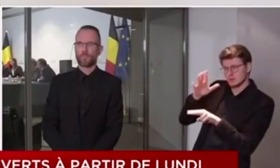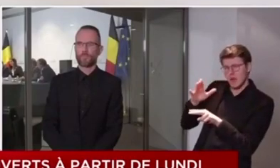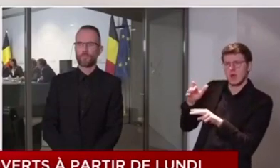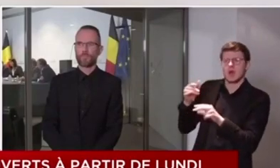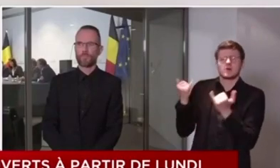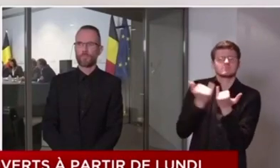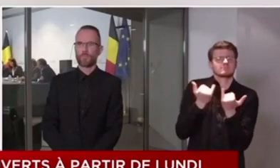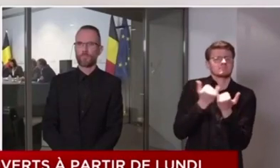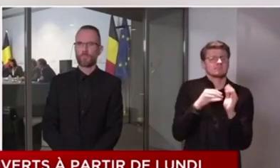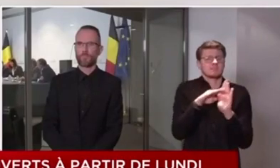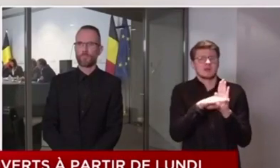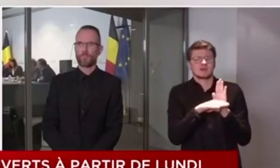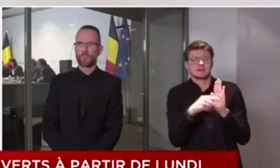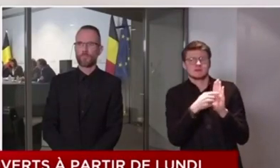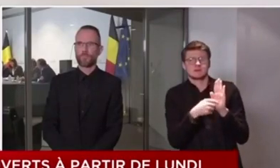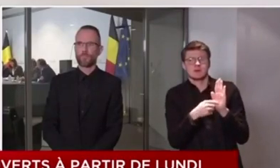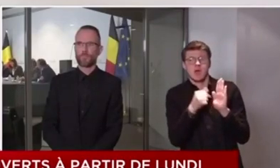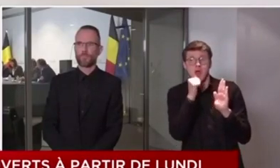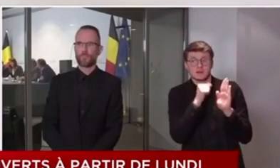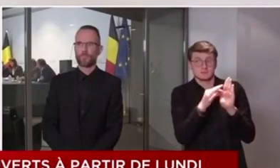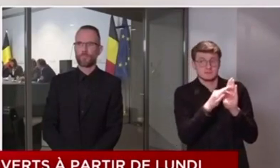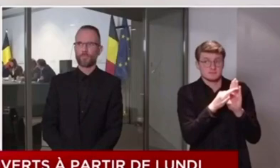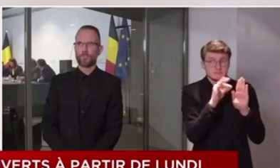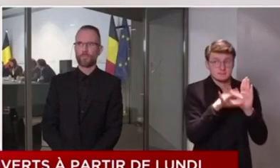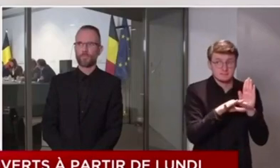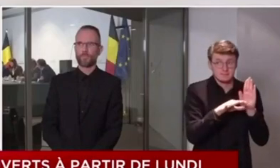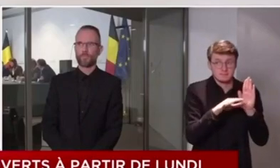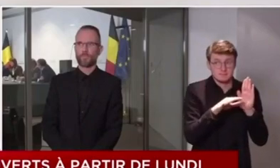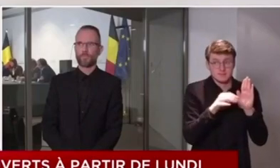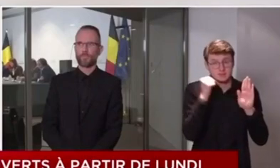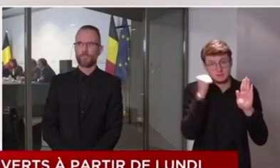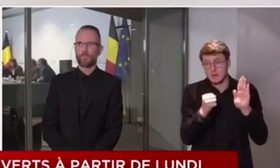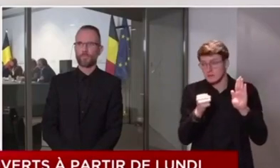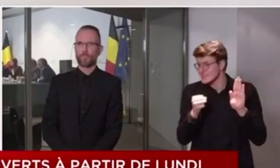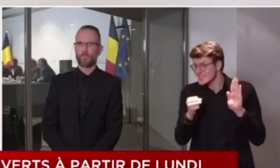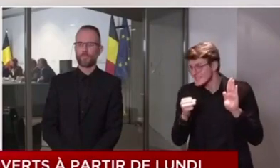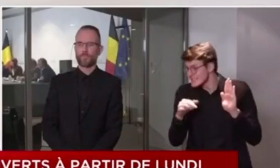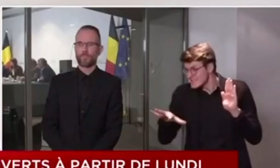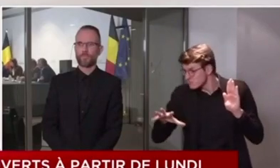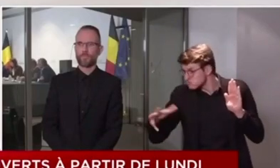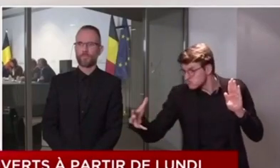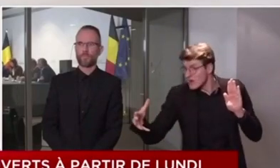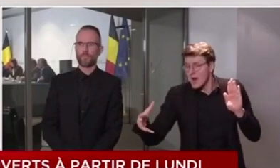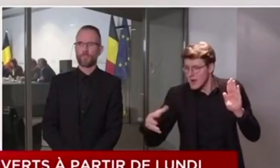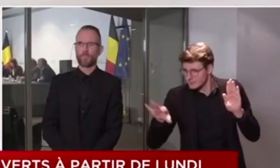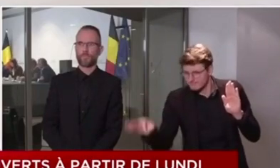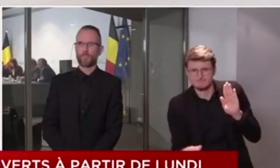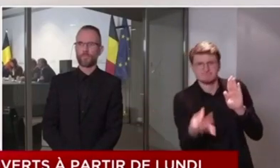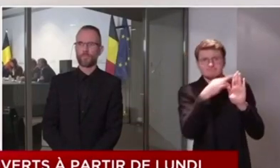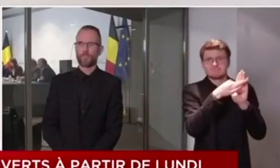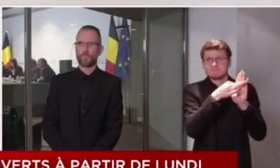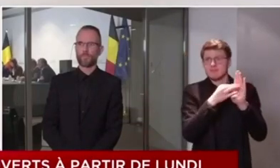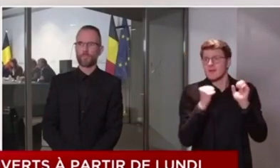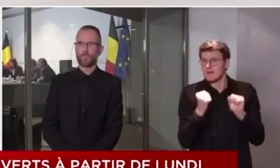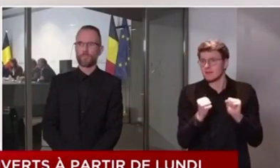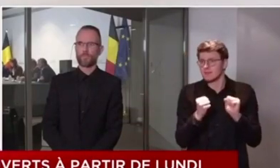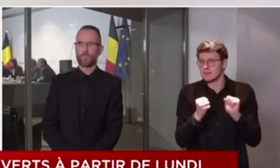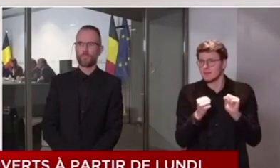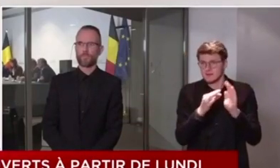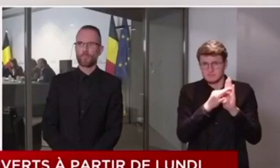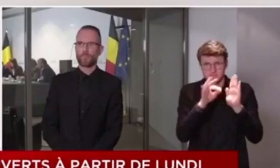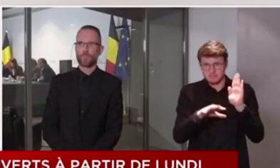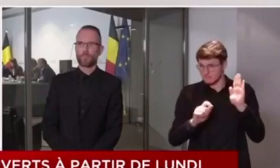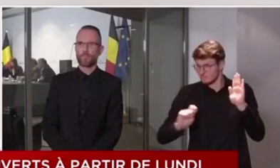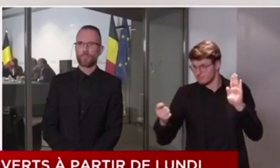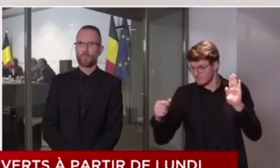nous pouvons bien entendu le défaire et inversement. Tout dépendra des résultats des mesures que nous